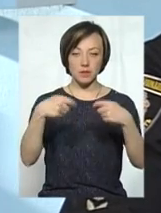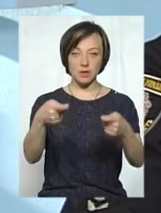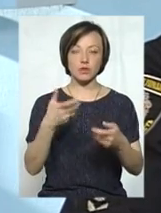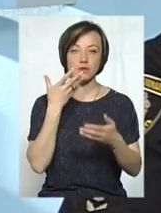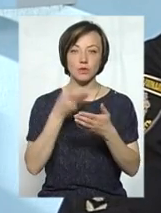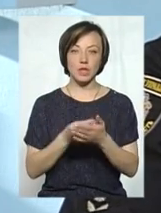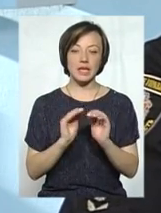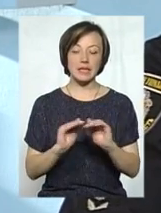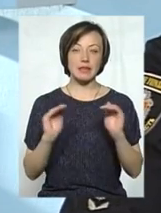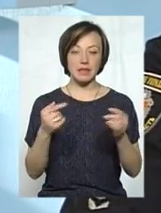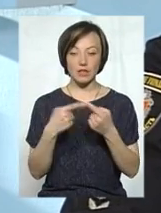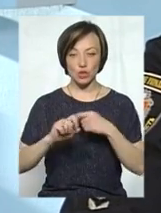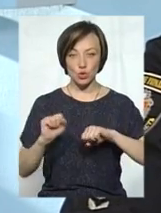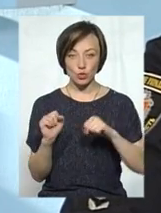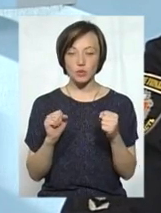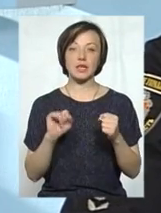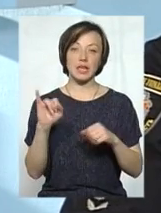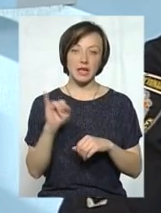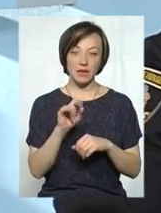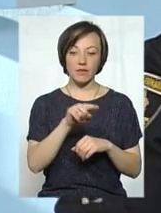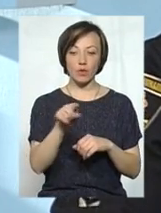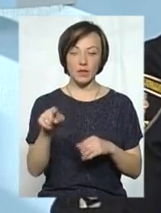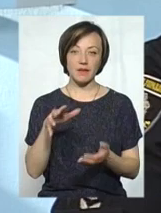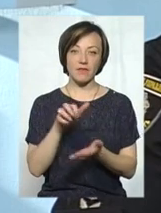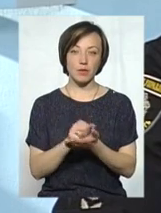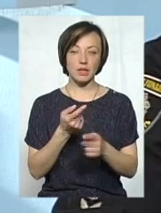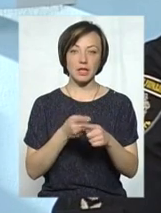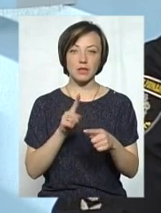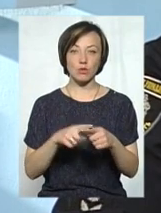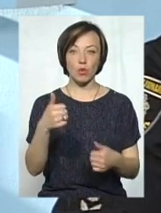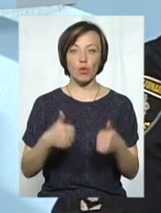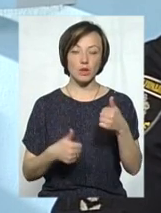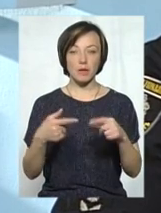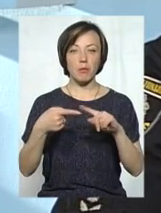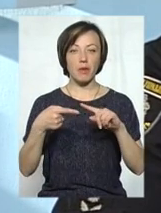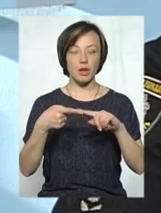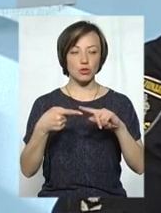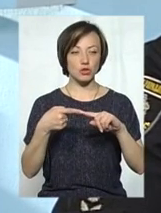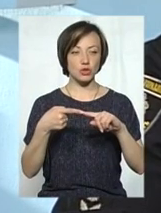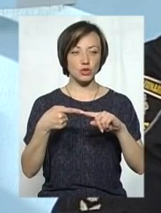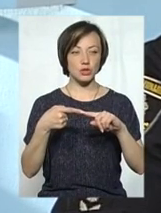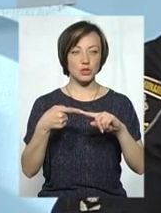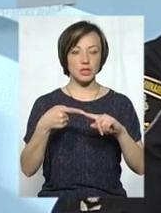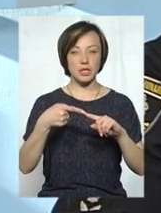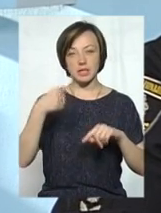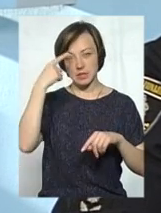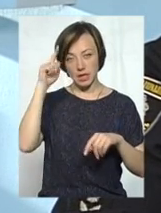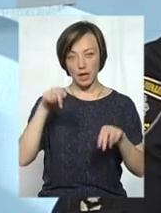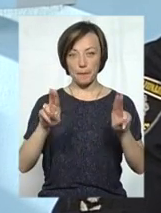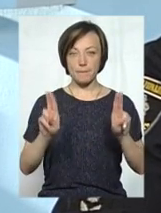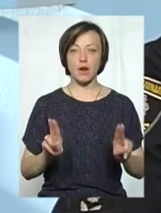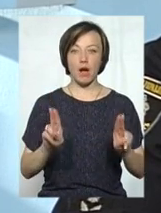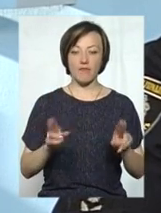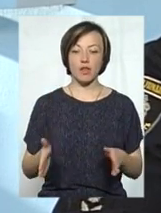колег, якби учнів, і вони виборили на цьому етапі, перший етап – в нас був знання правил дорожнього